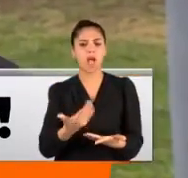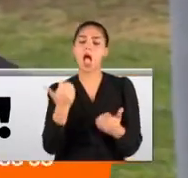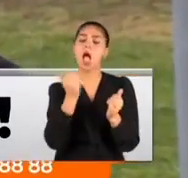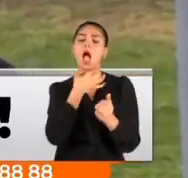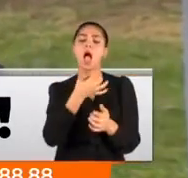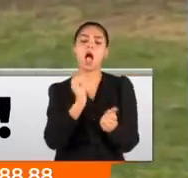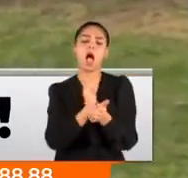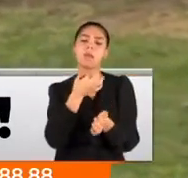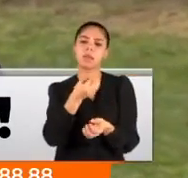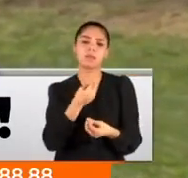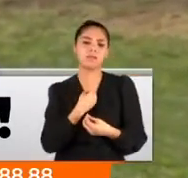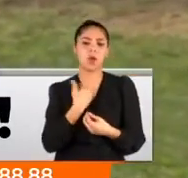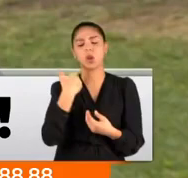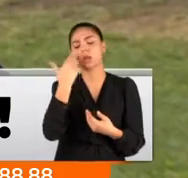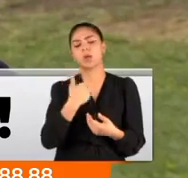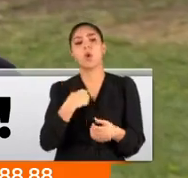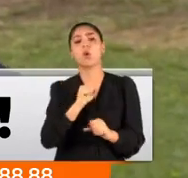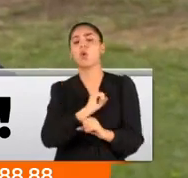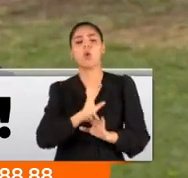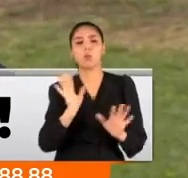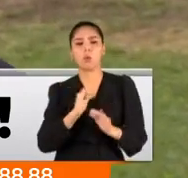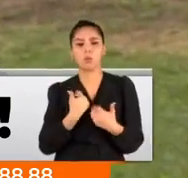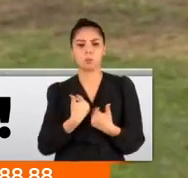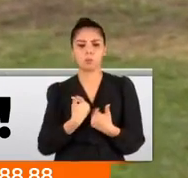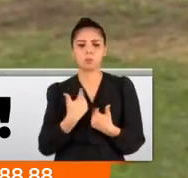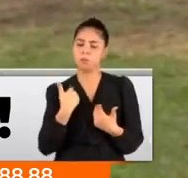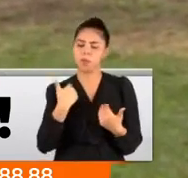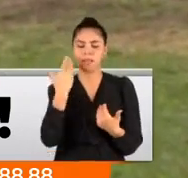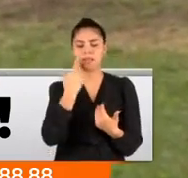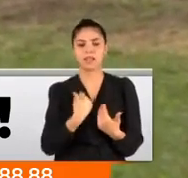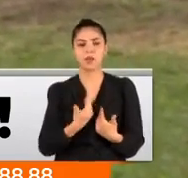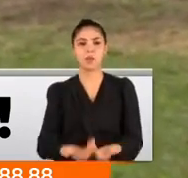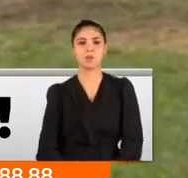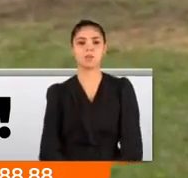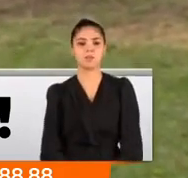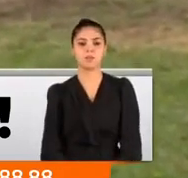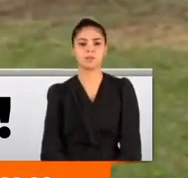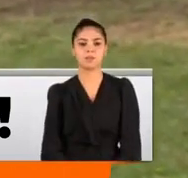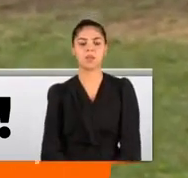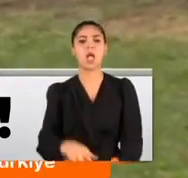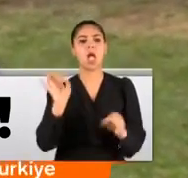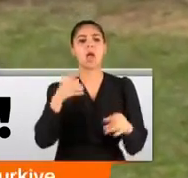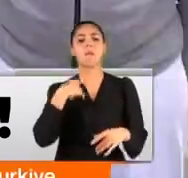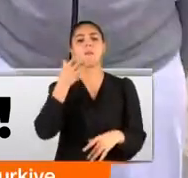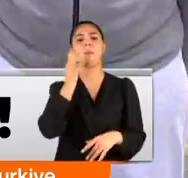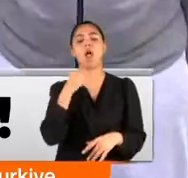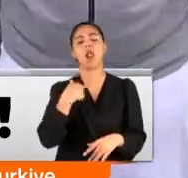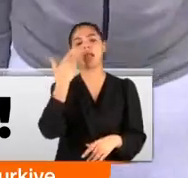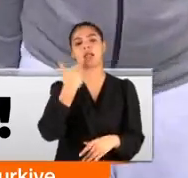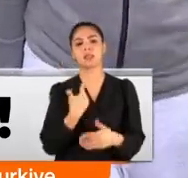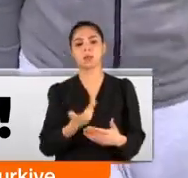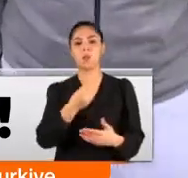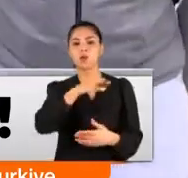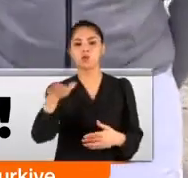izin veriyor ben de izlemeyi seviyorum. Korkmuyor musun o sahneler? Yok hayır. Ben de izliyorum genelde böyle şeylere. Genelde bu tarz diziler izliyorsun. Evet. Peki